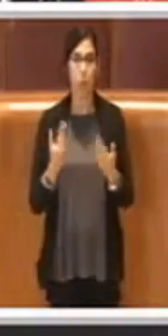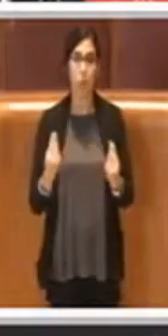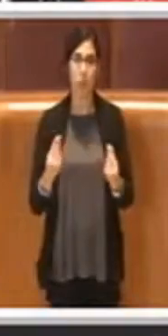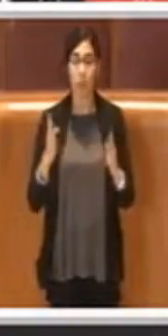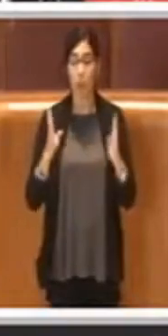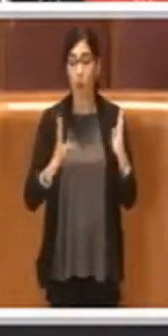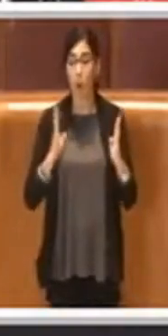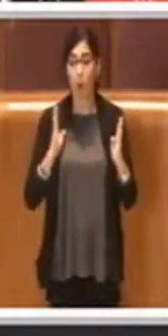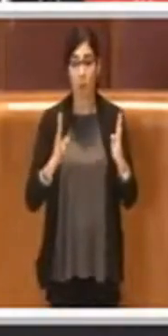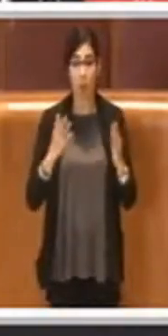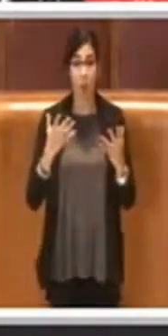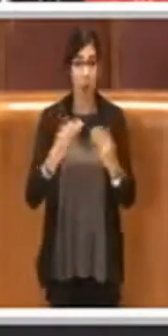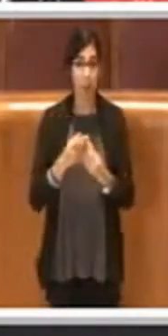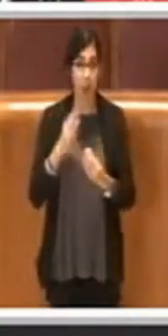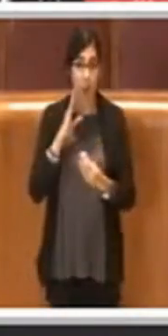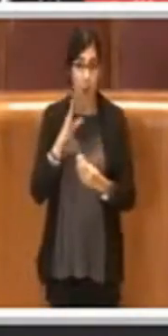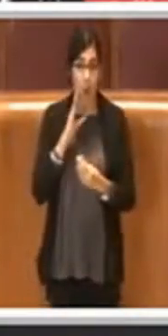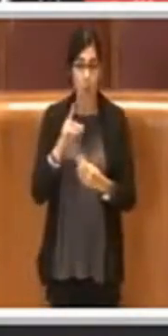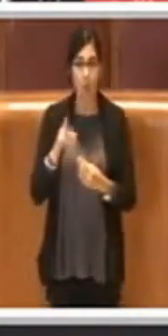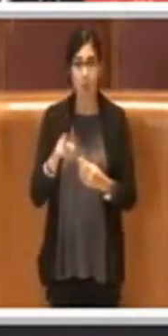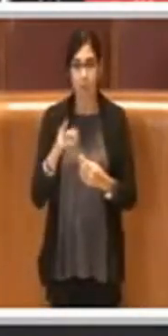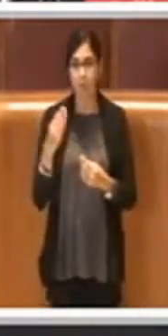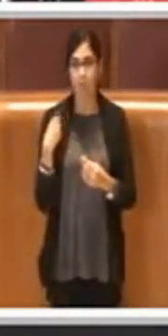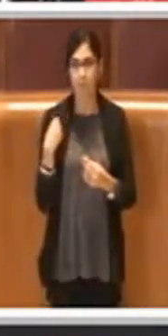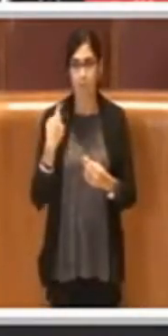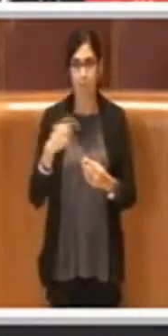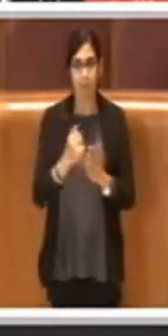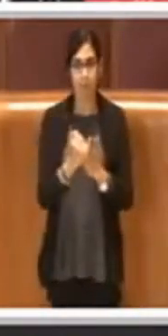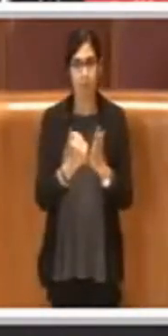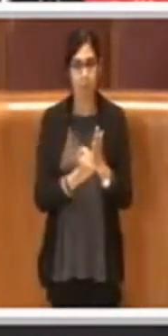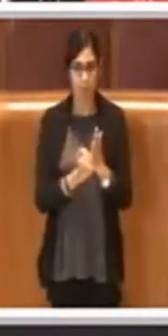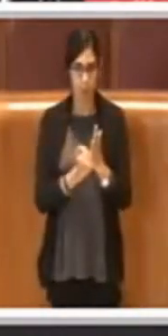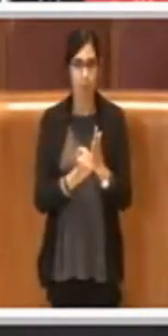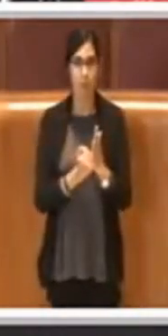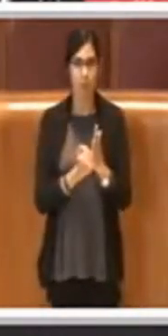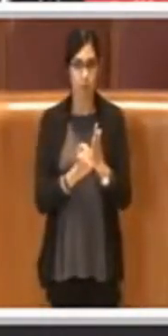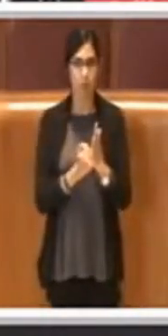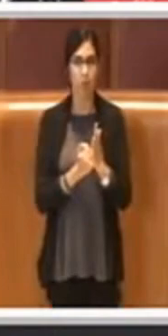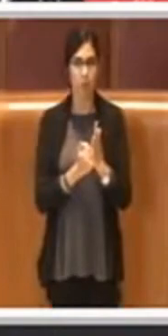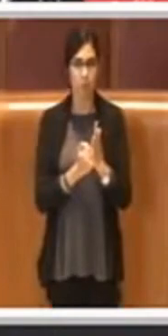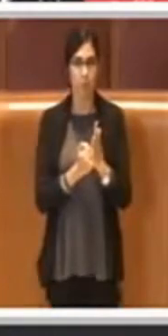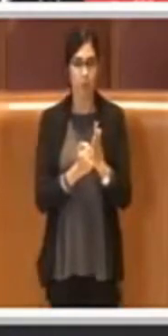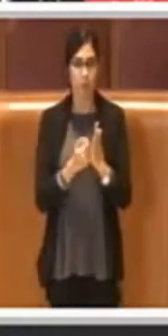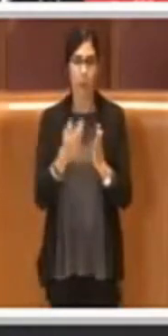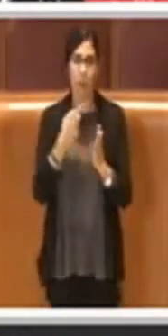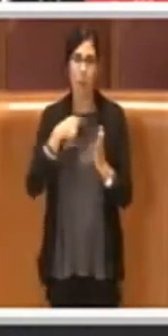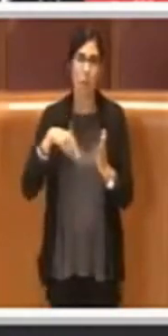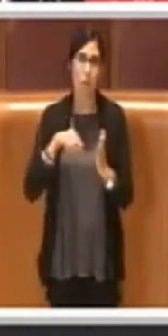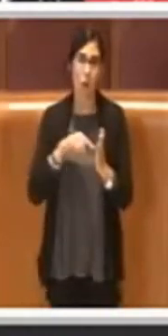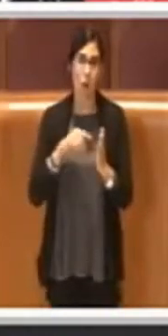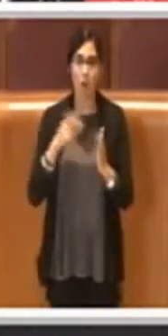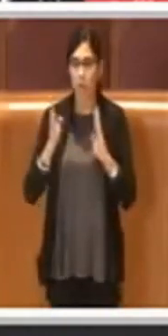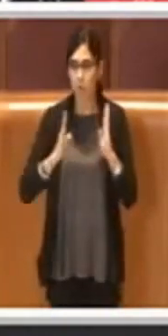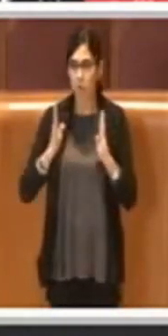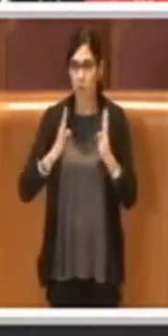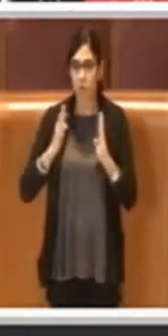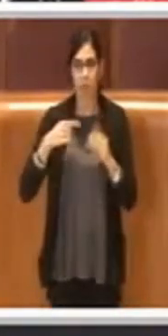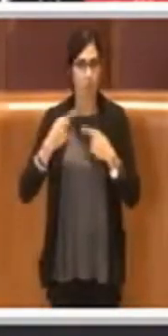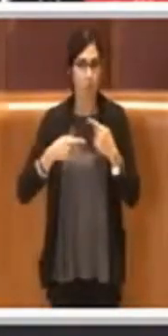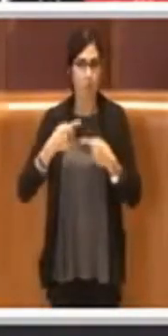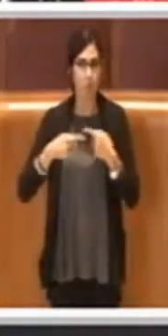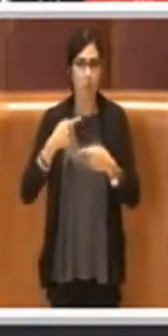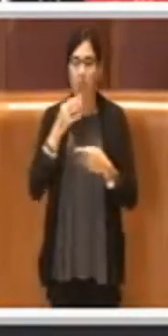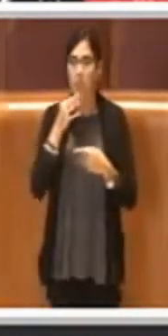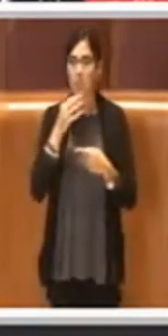le consulte che peraltro ci chiede questo documento per noi è un confronto costante, quindi non